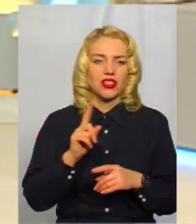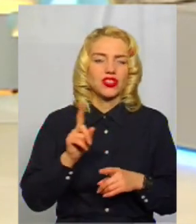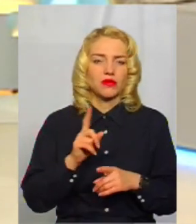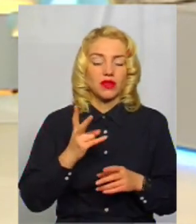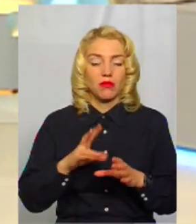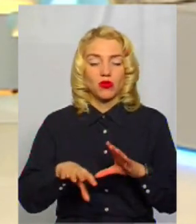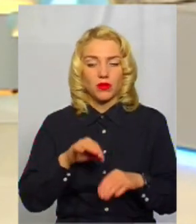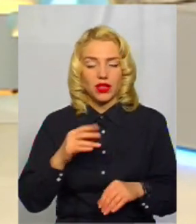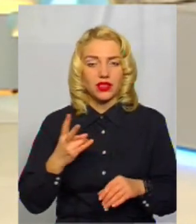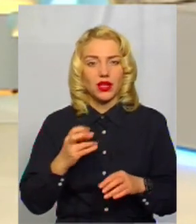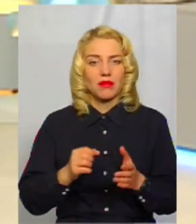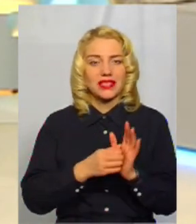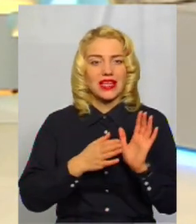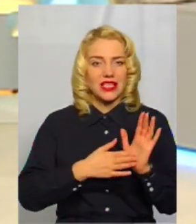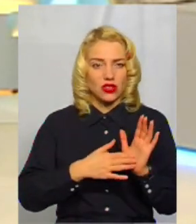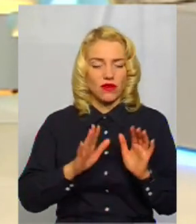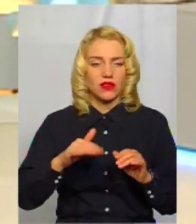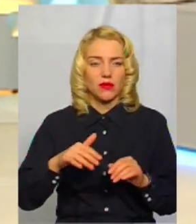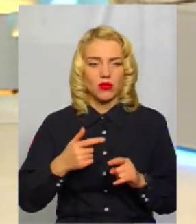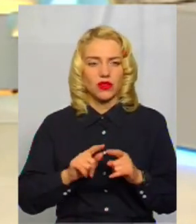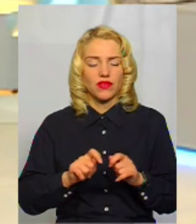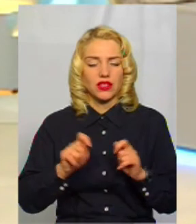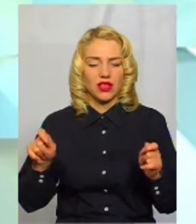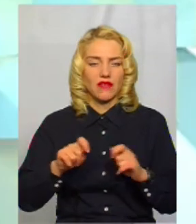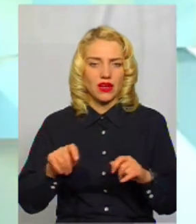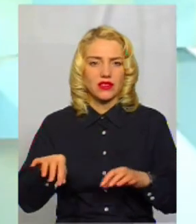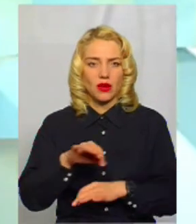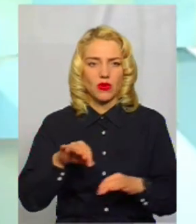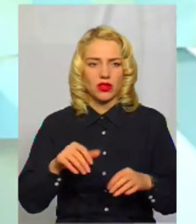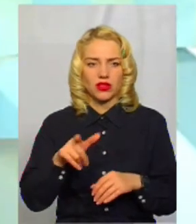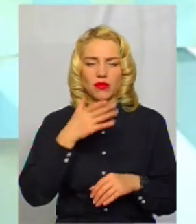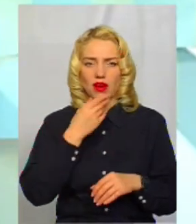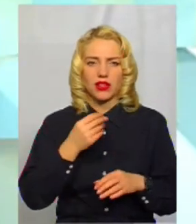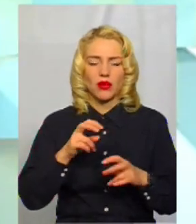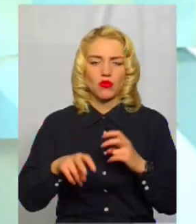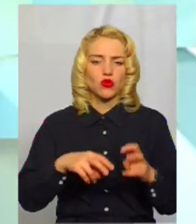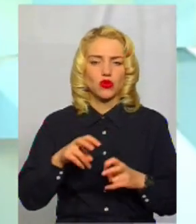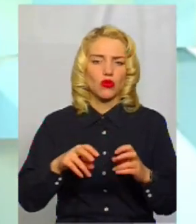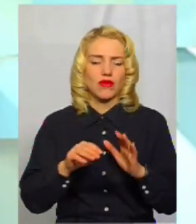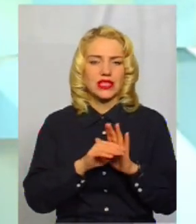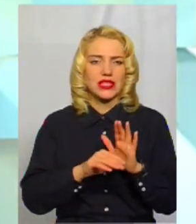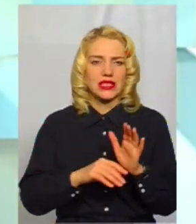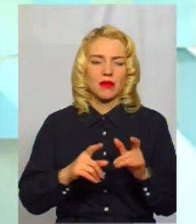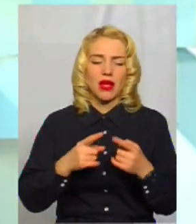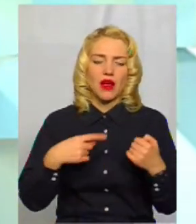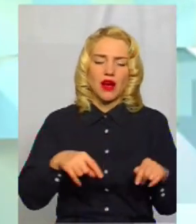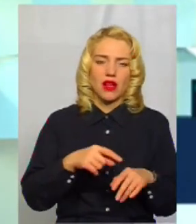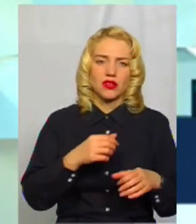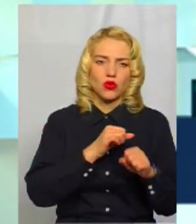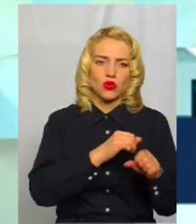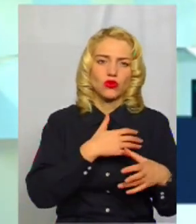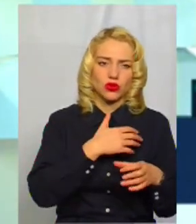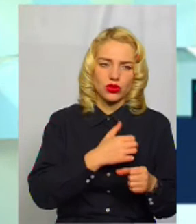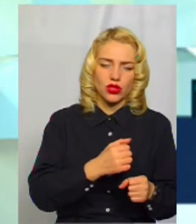зареєструватися. Тобі відкриваються всі проєкти. І там дуже хороша пошукова система, вона по галузям, охорона здоров'я